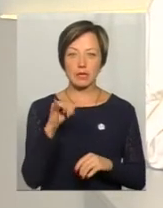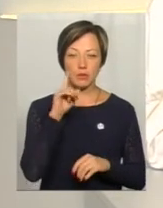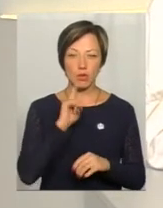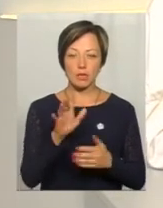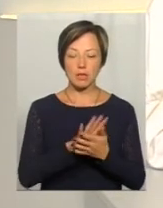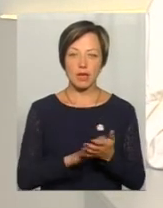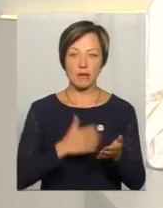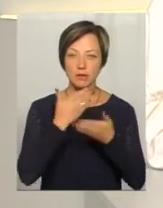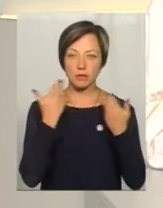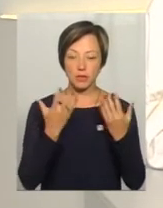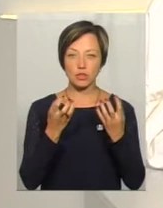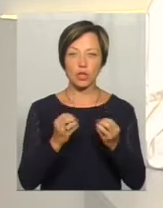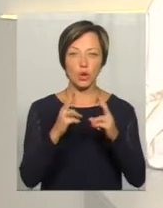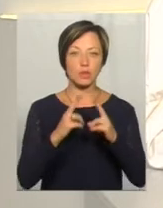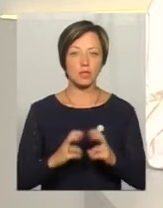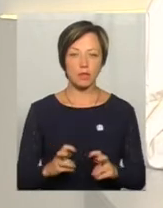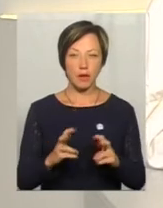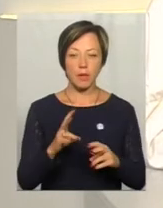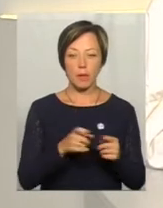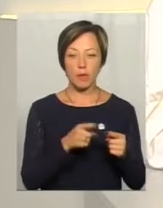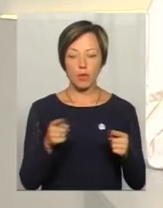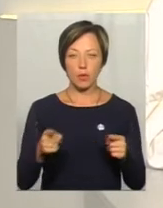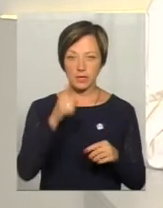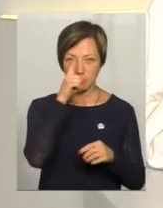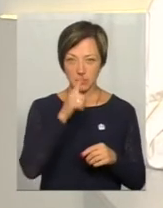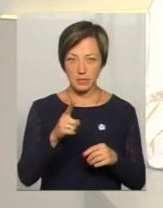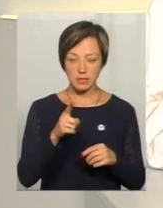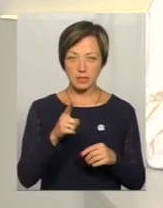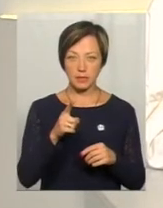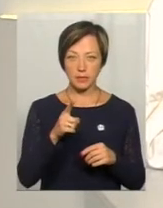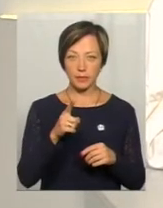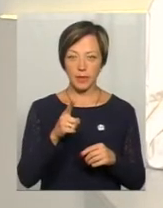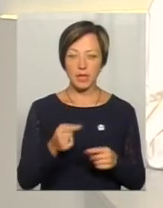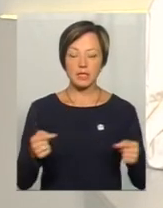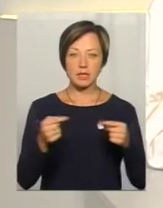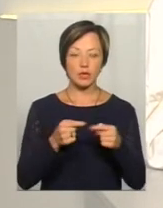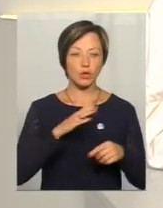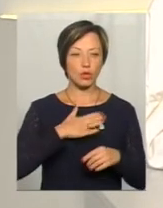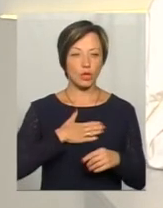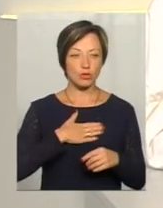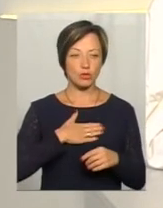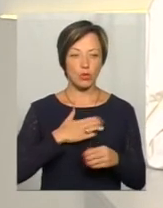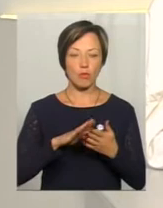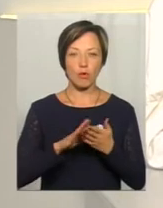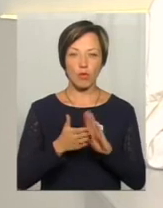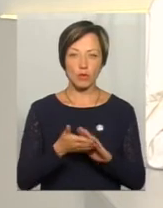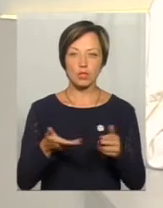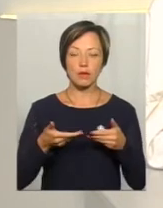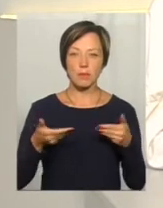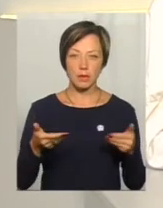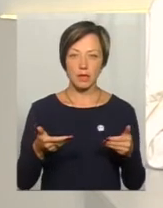нема, тому що заяву ми розглядаємо на протязі місяця. Тобто, згідно нашого положення, ми